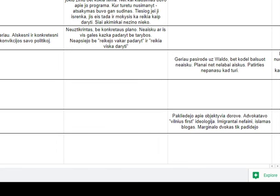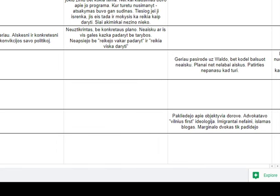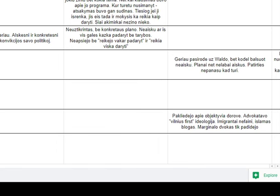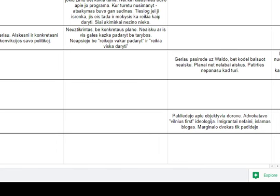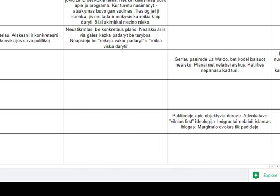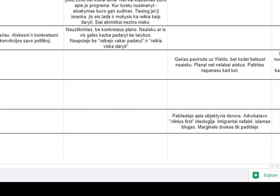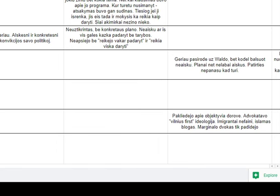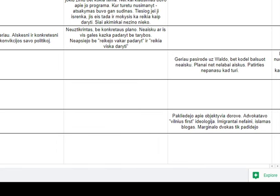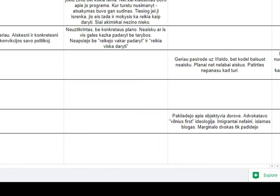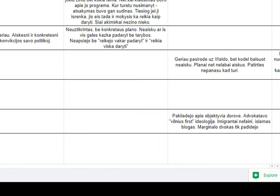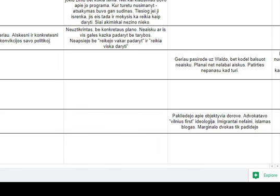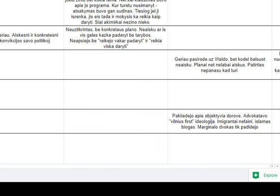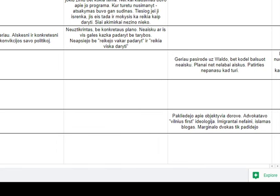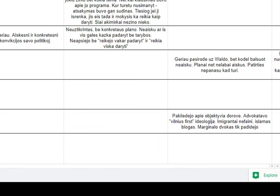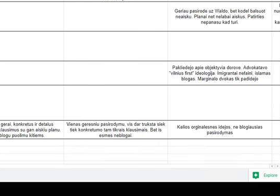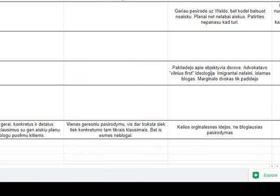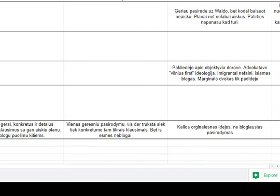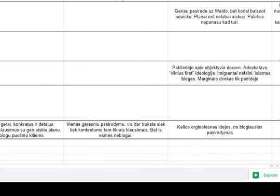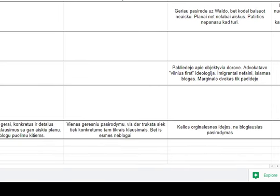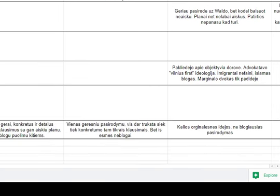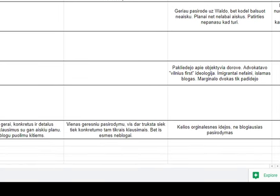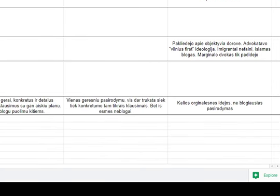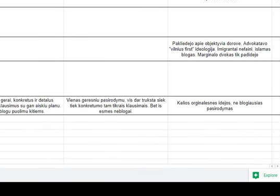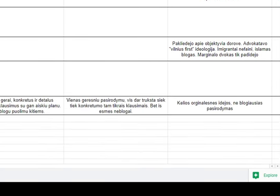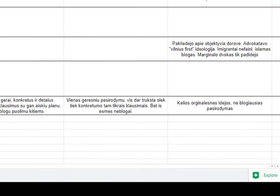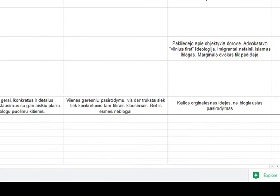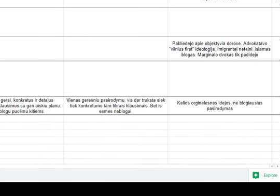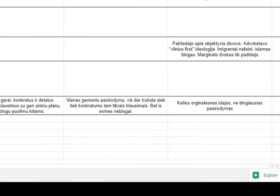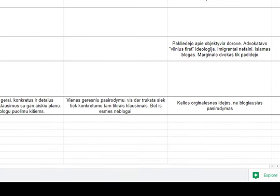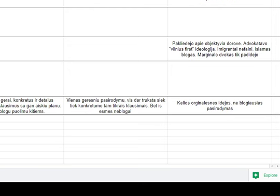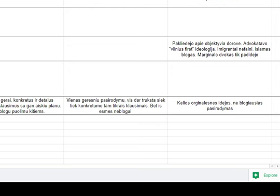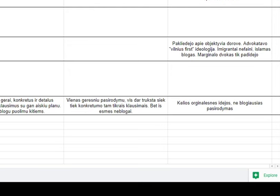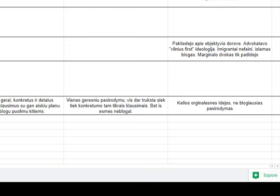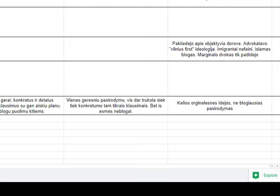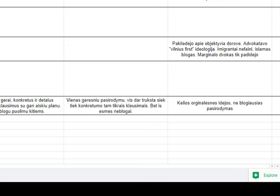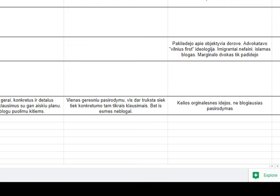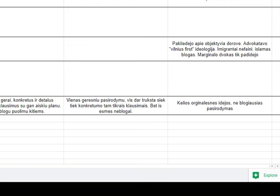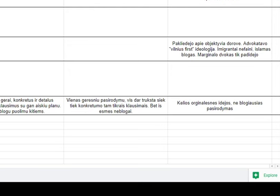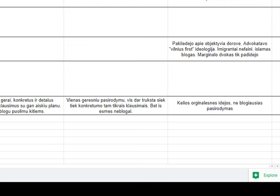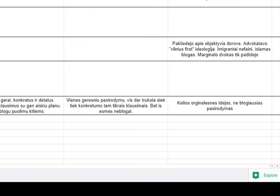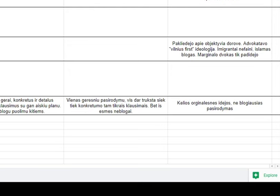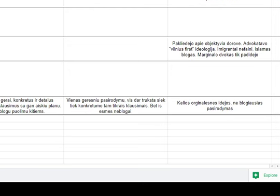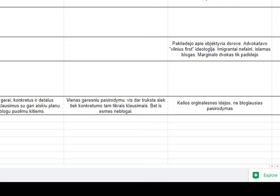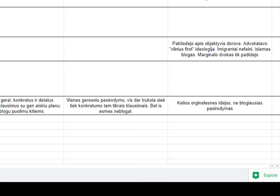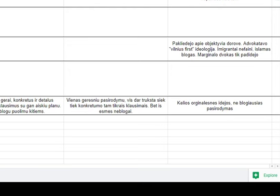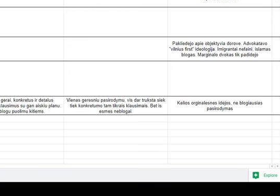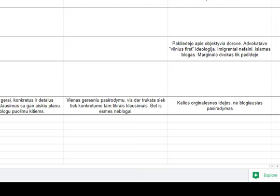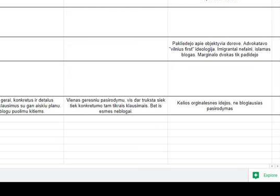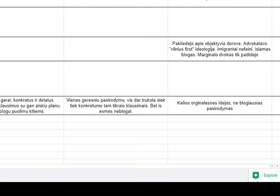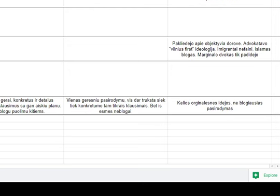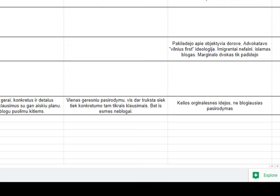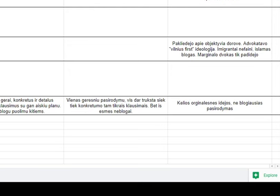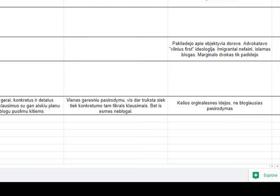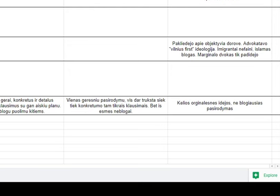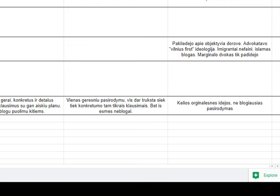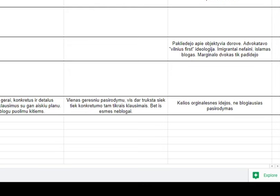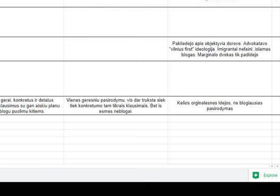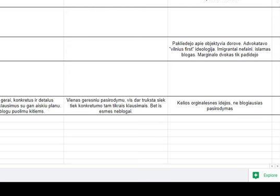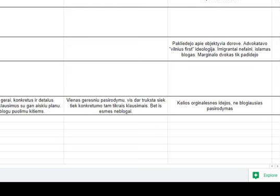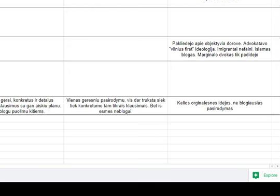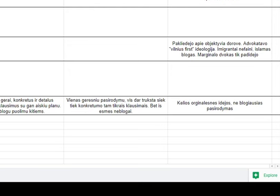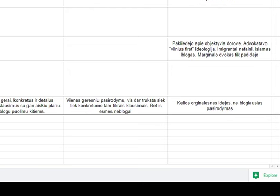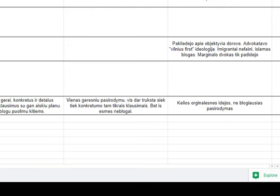Ir viskas, ką jis įdaro, puola. Ir sunku. Vat tokiam masiniam debatė, kur bus mažiau to tokio